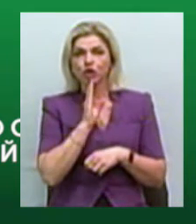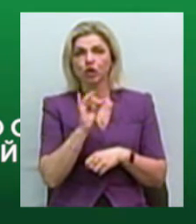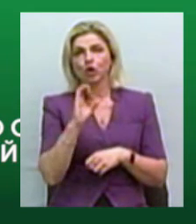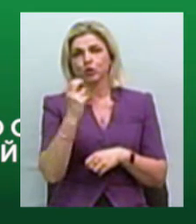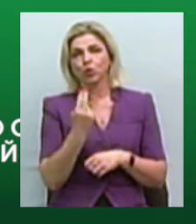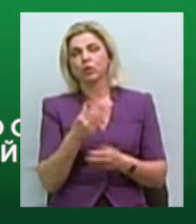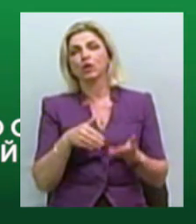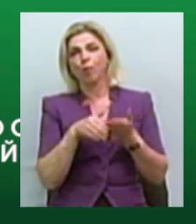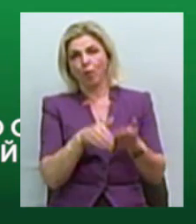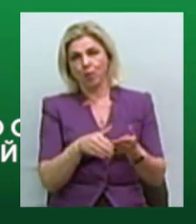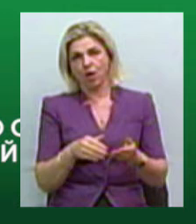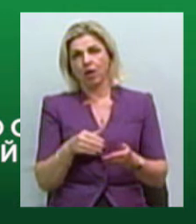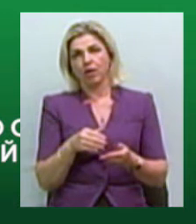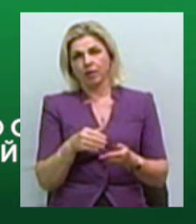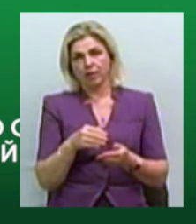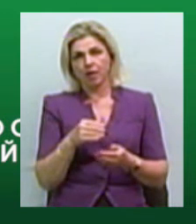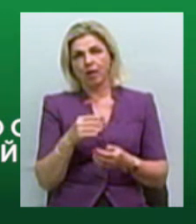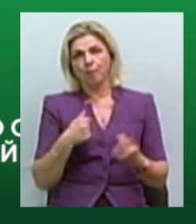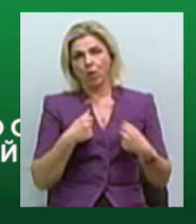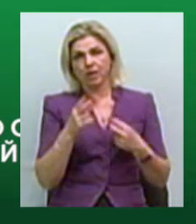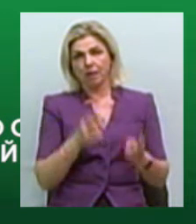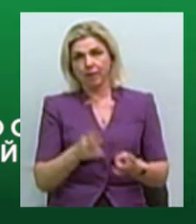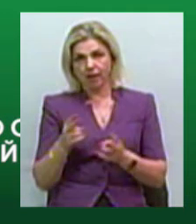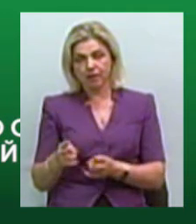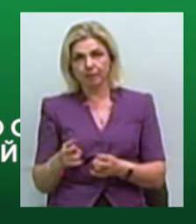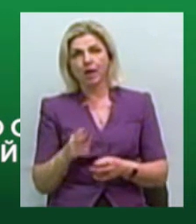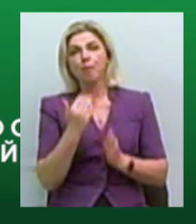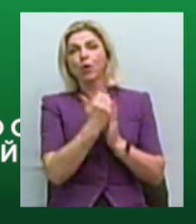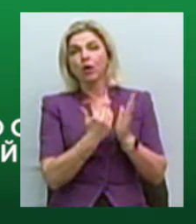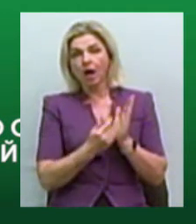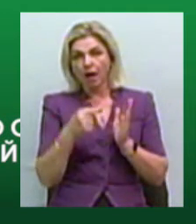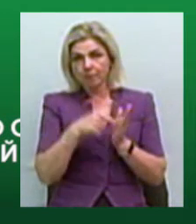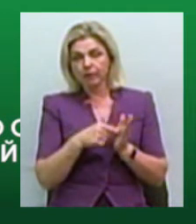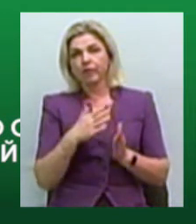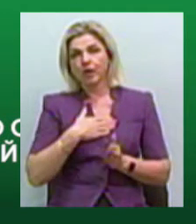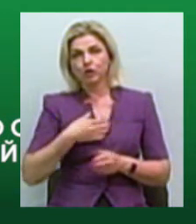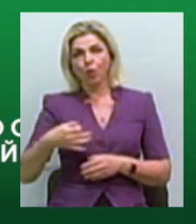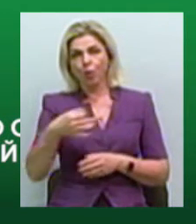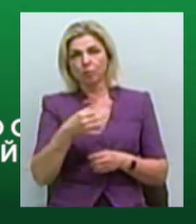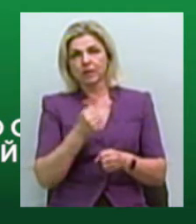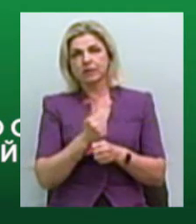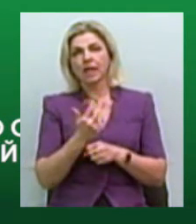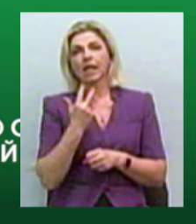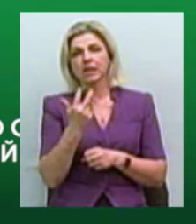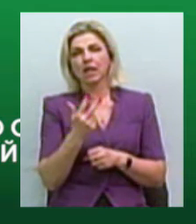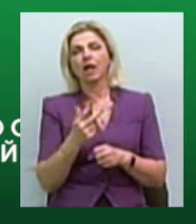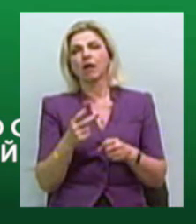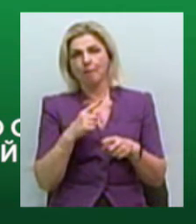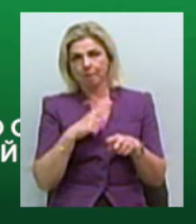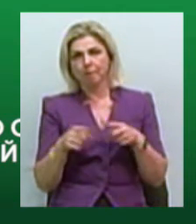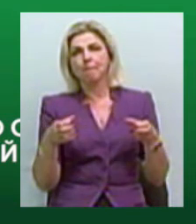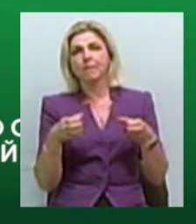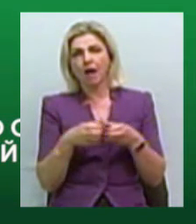-психологічної допомоги потерпілим. В рамках цього проєкту в нашій області створено три мобільні бригади соціально